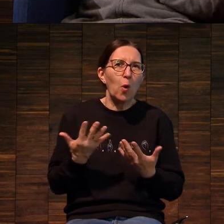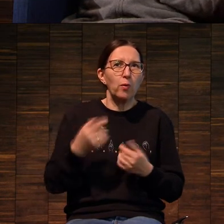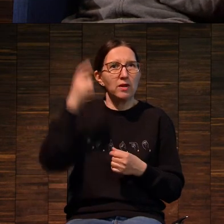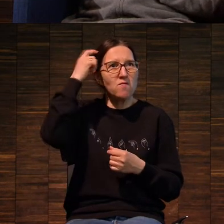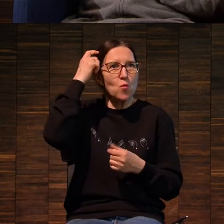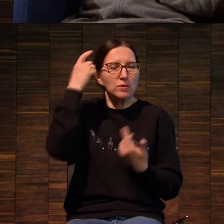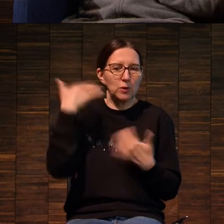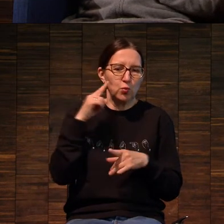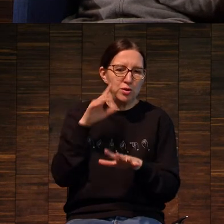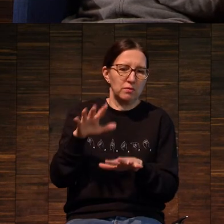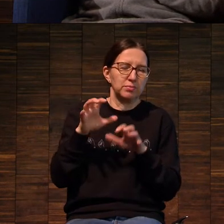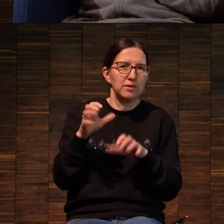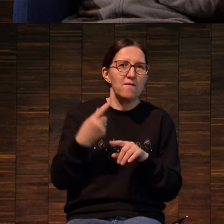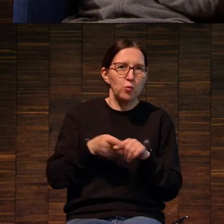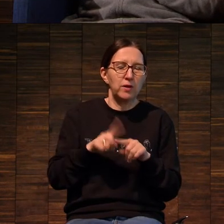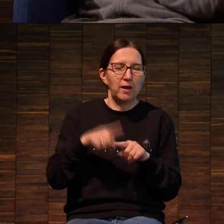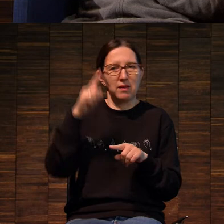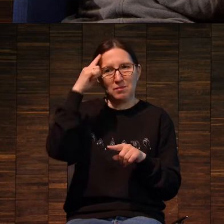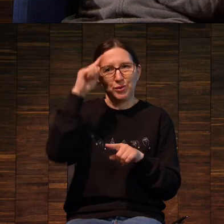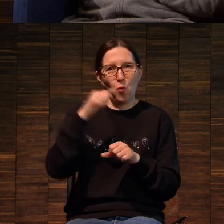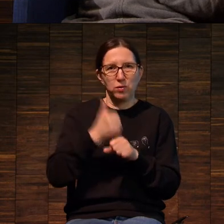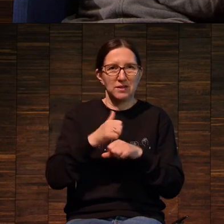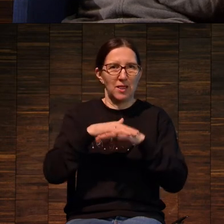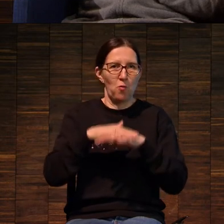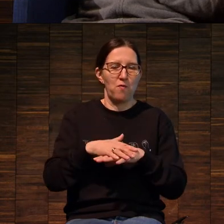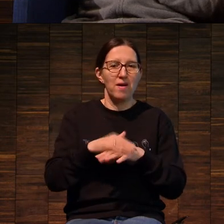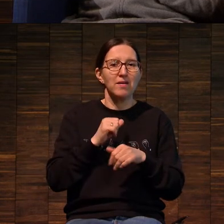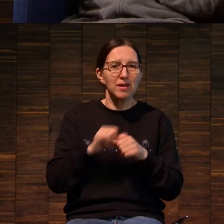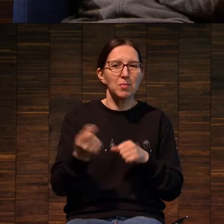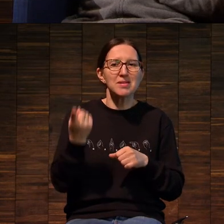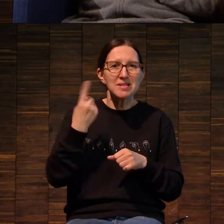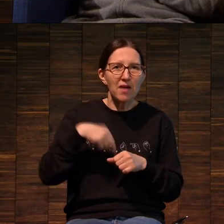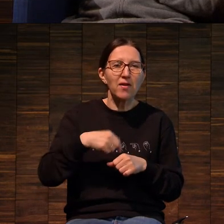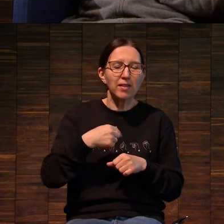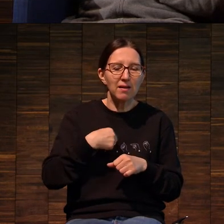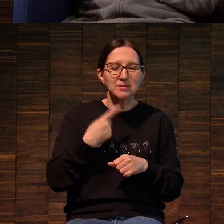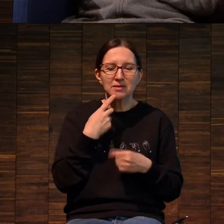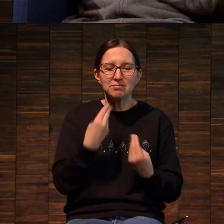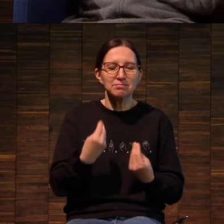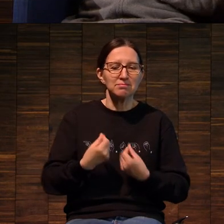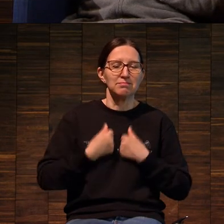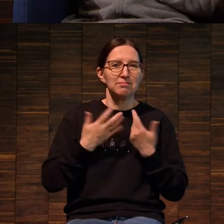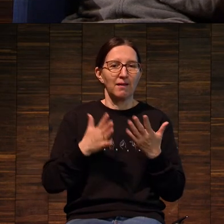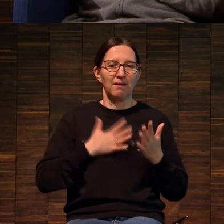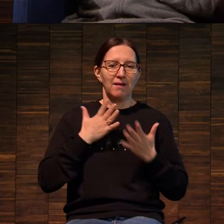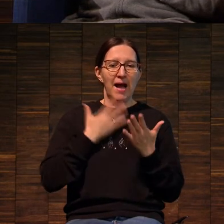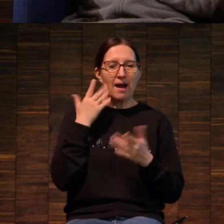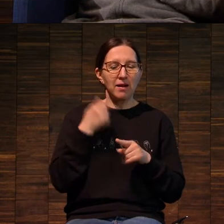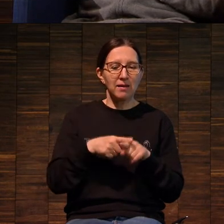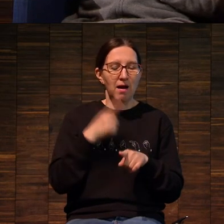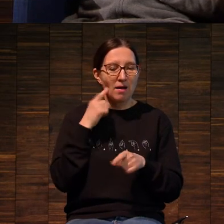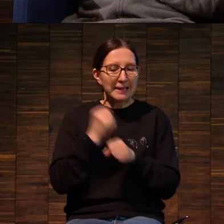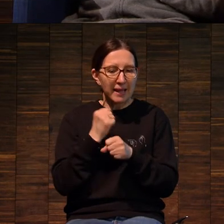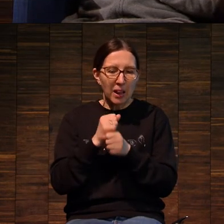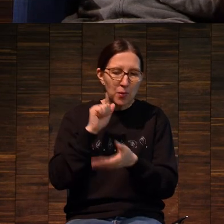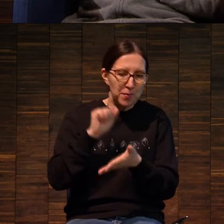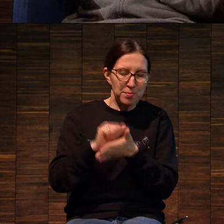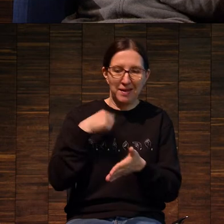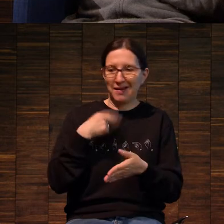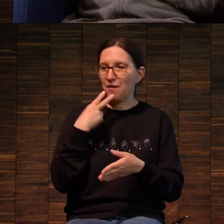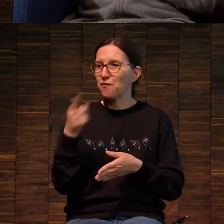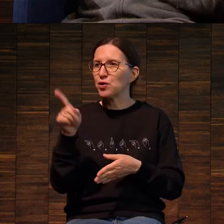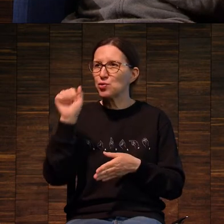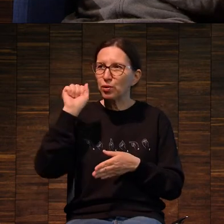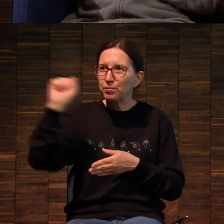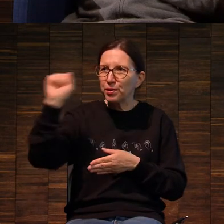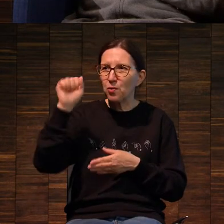-то мозге рептилии, лежит вот эта вот основа, которая заставляет нас трепетать при создании отпечатка, при виде отпечатка,